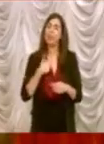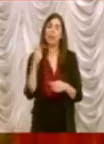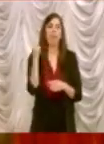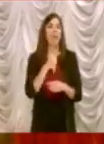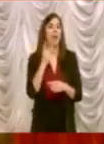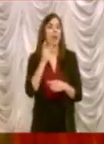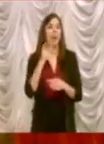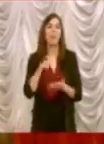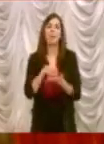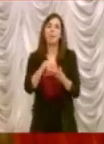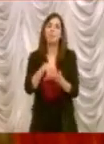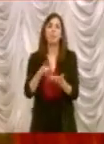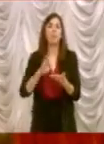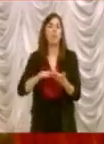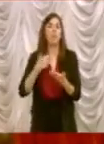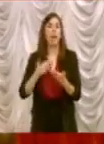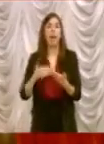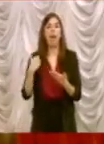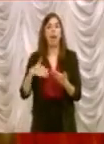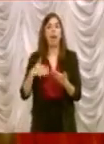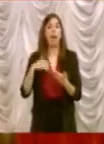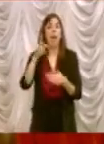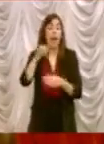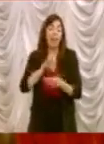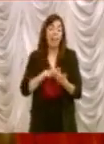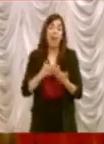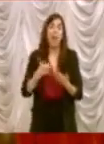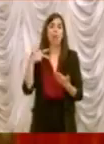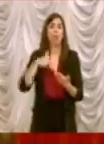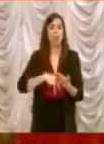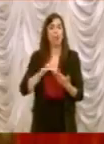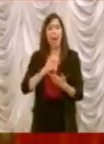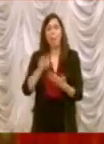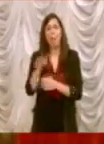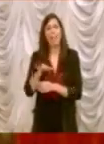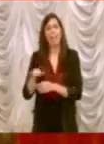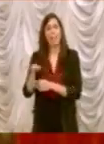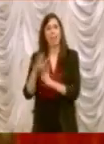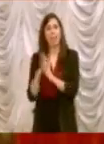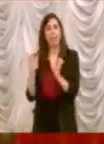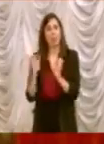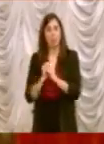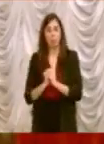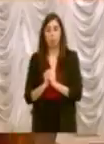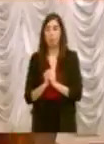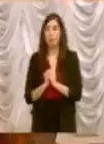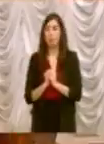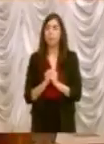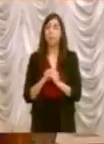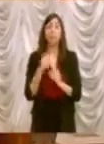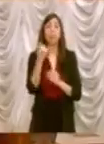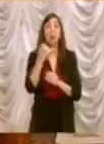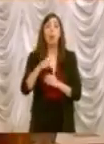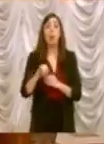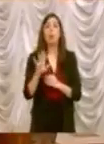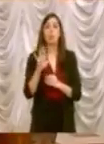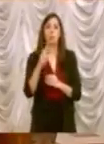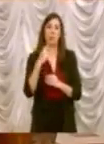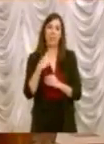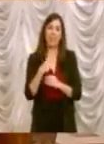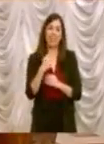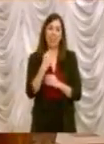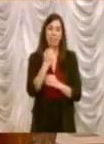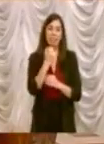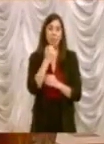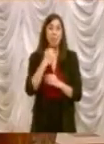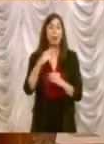grande valore, anche di grande valore sociale, oltre che per il settore. Un ultimo punto, Presidente, che